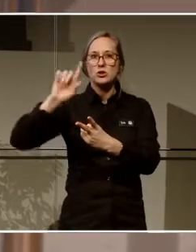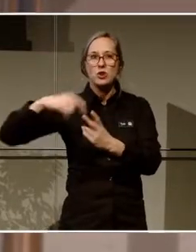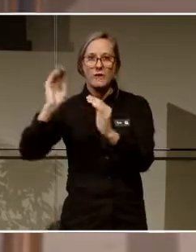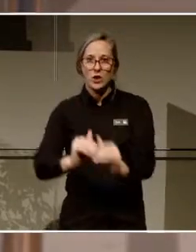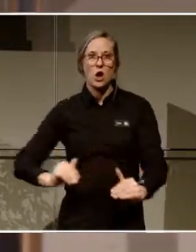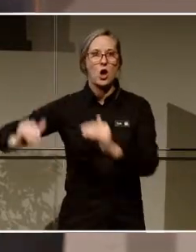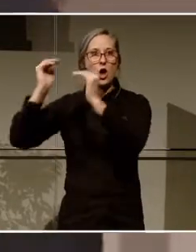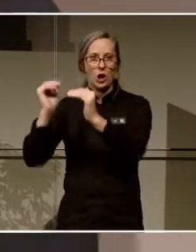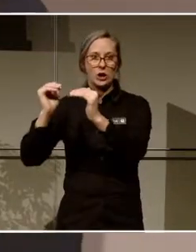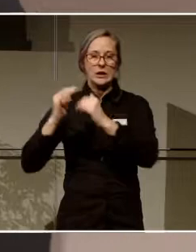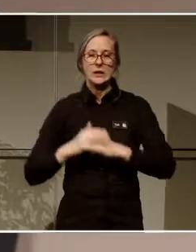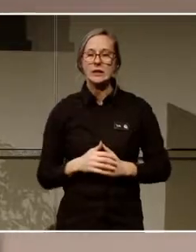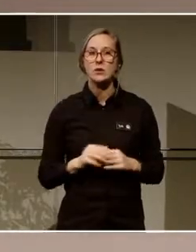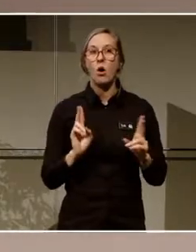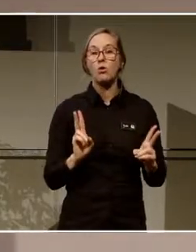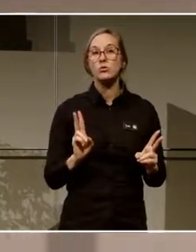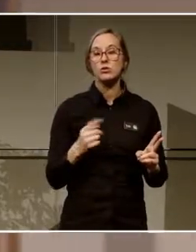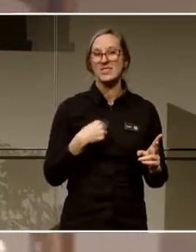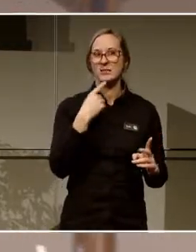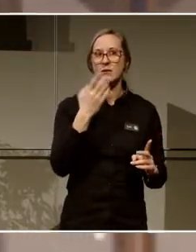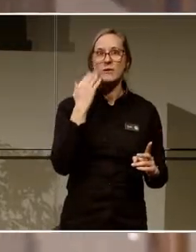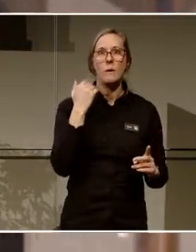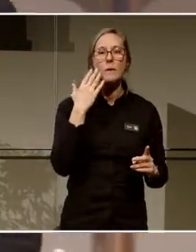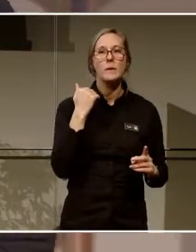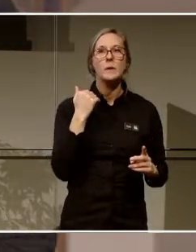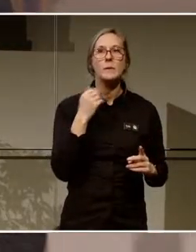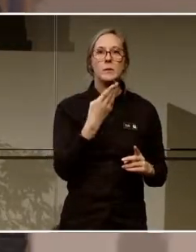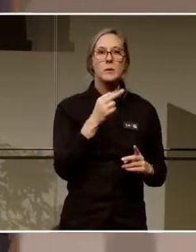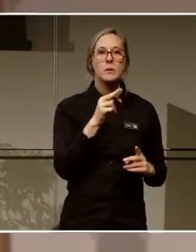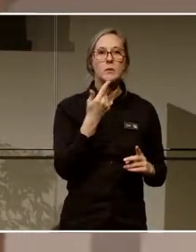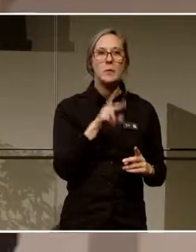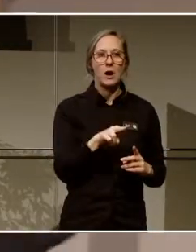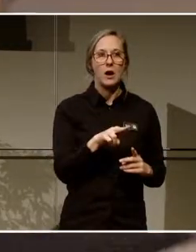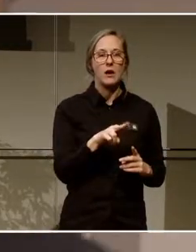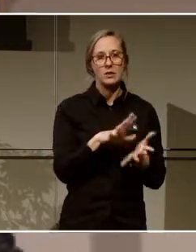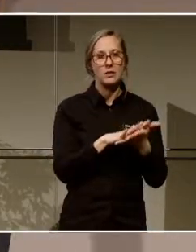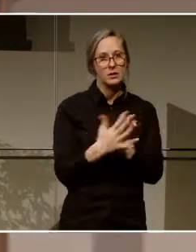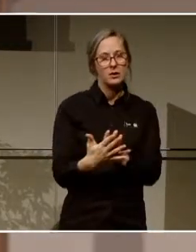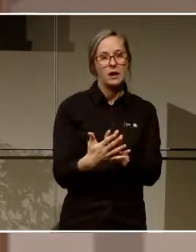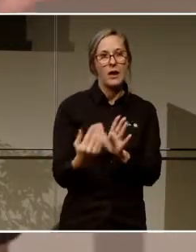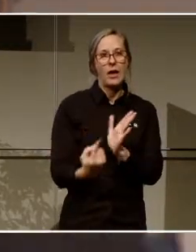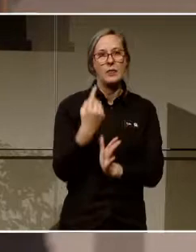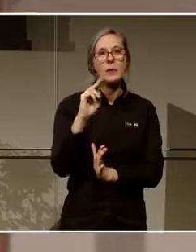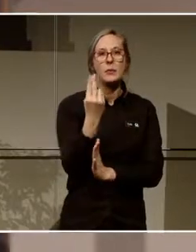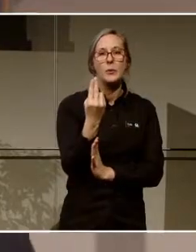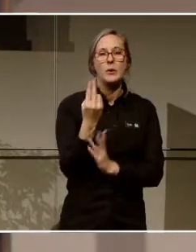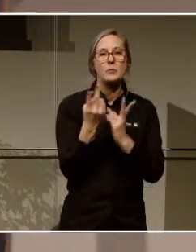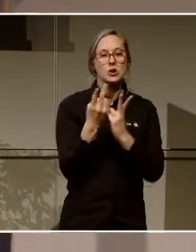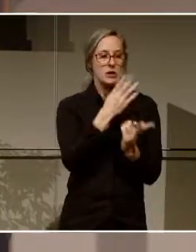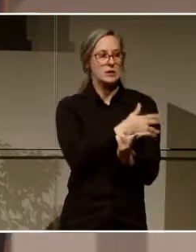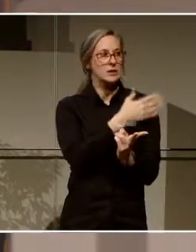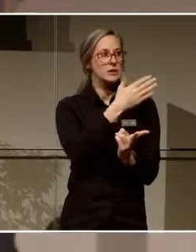Och sen som jag sa också tidigare, att urbaniseringen sker och därmed flyttar också tjänster ut.